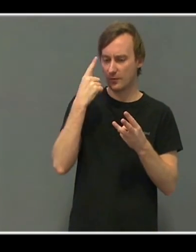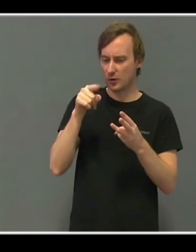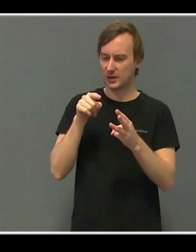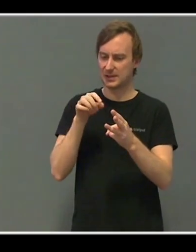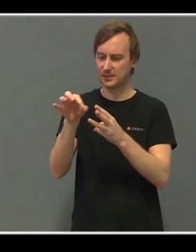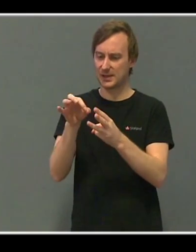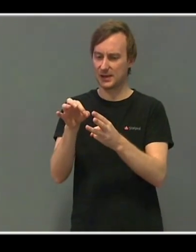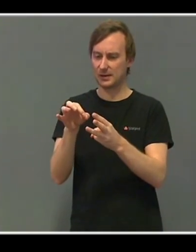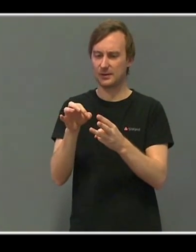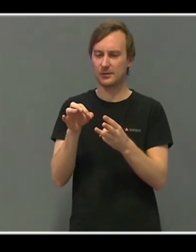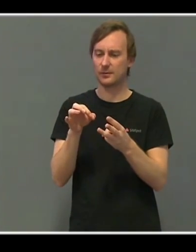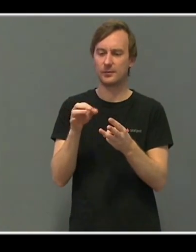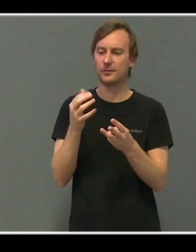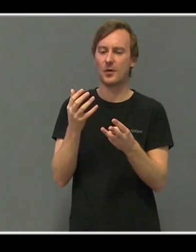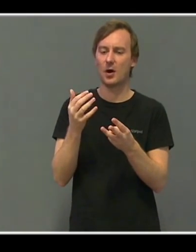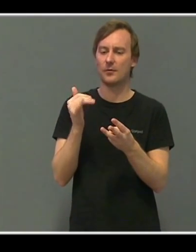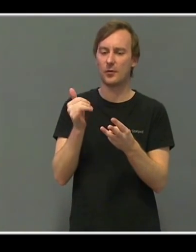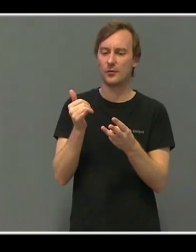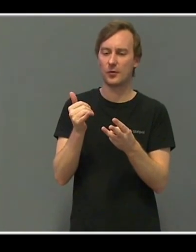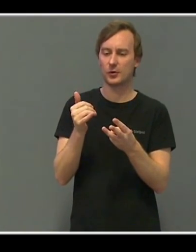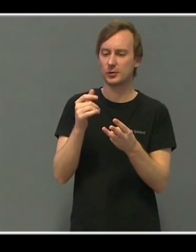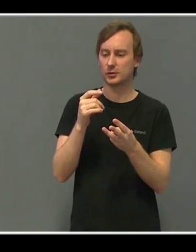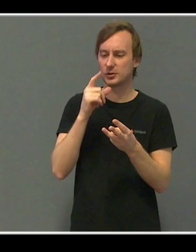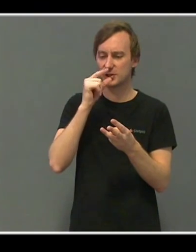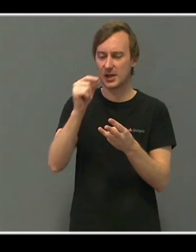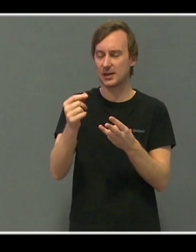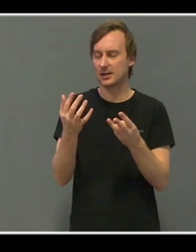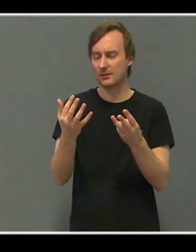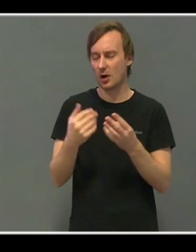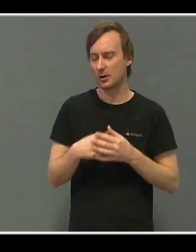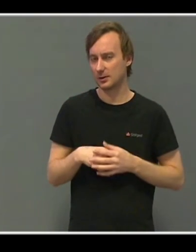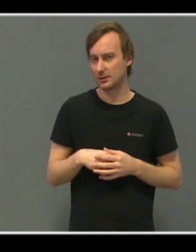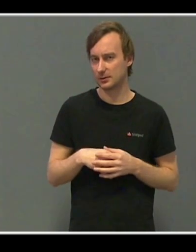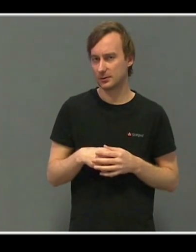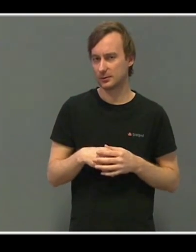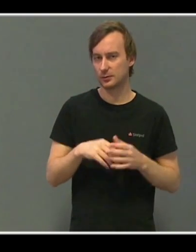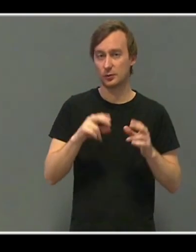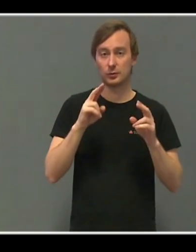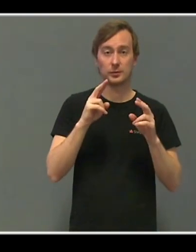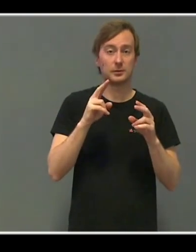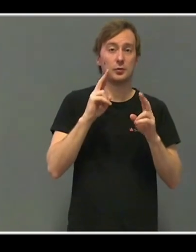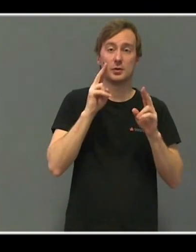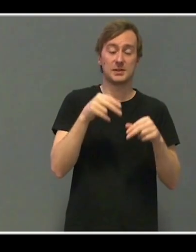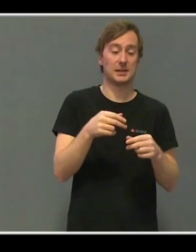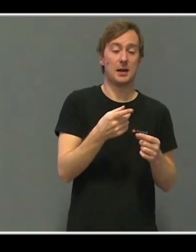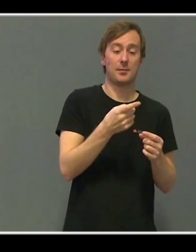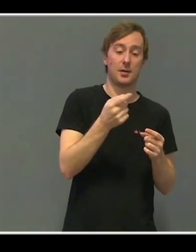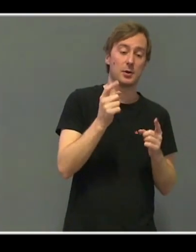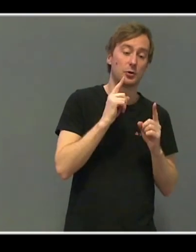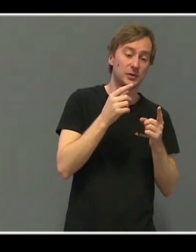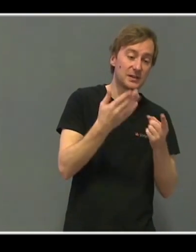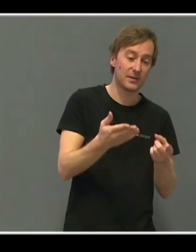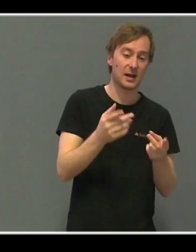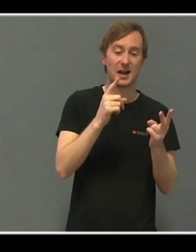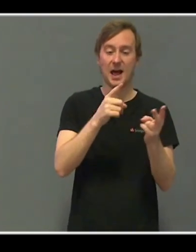er så kult? Å være nysgjerrig. Det gjelder jo på alle arener. Og uansett om det er foreldre, lærer eller PP-rådgiver.